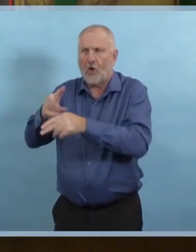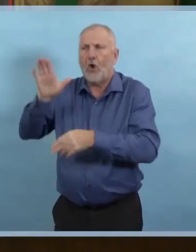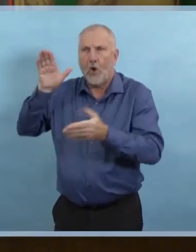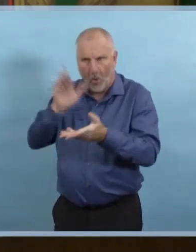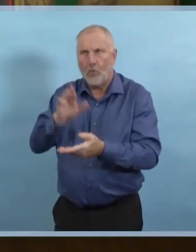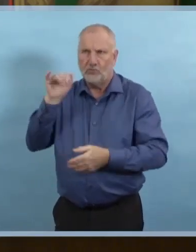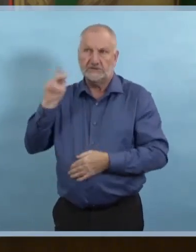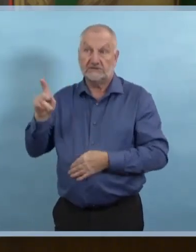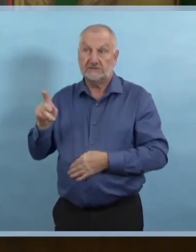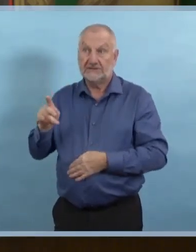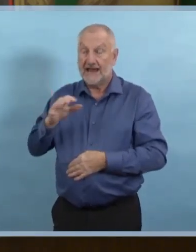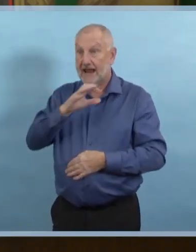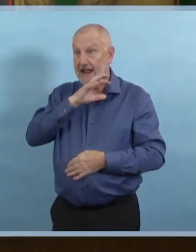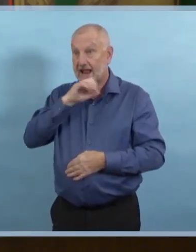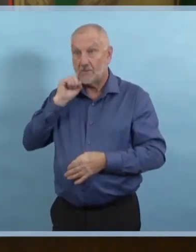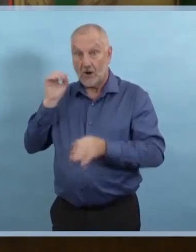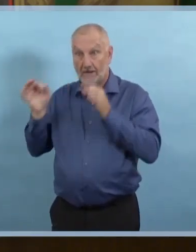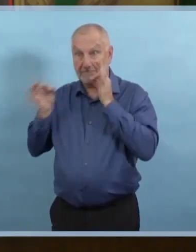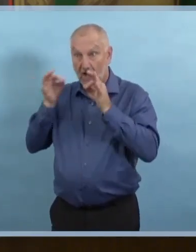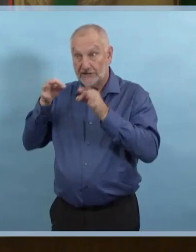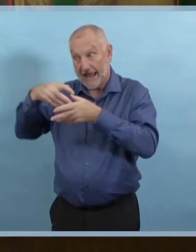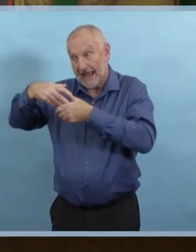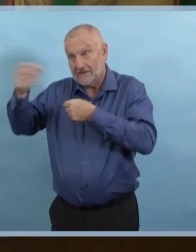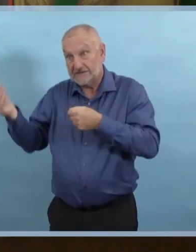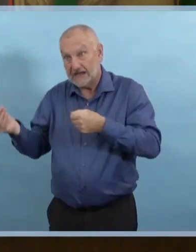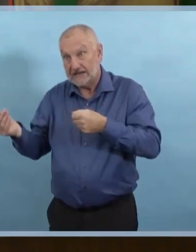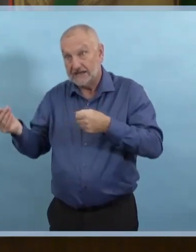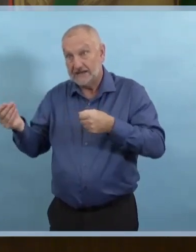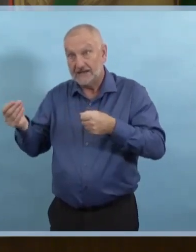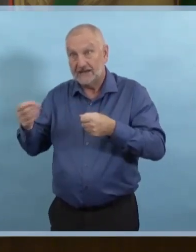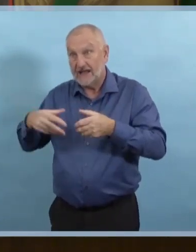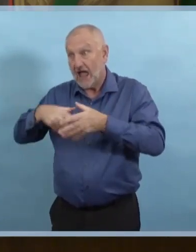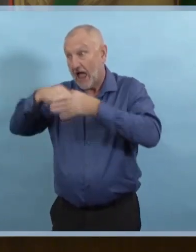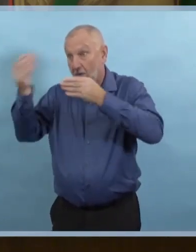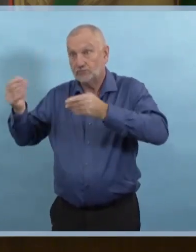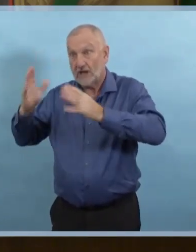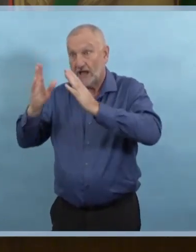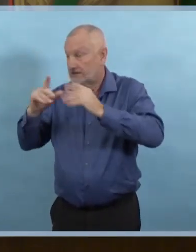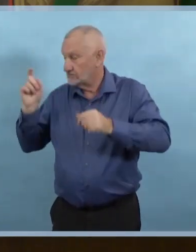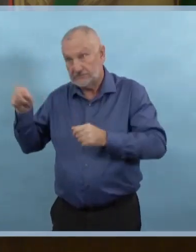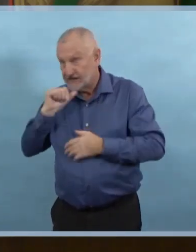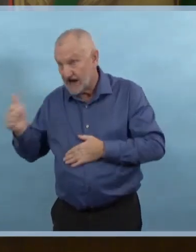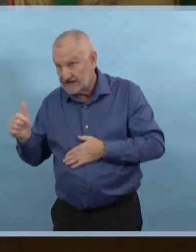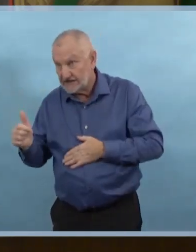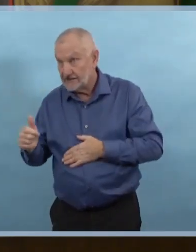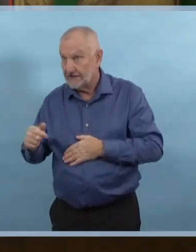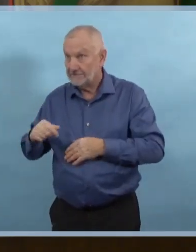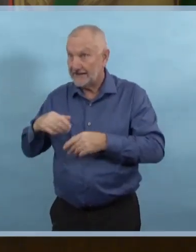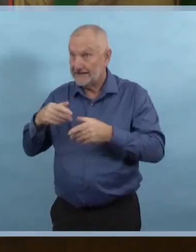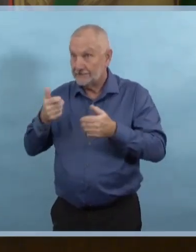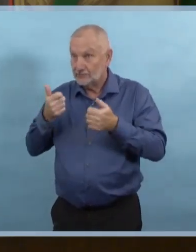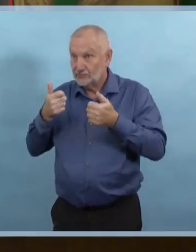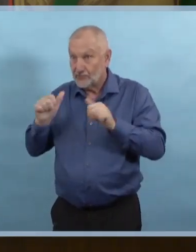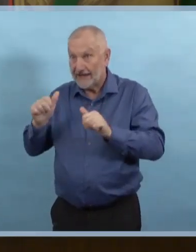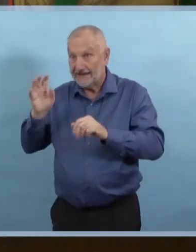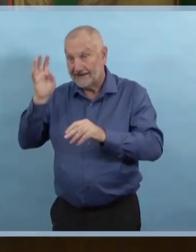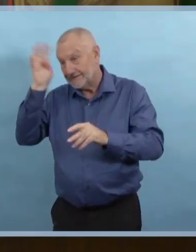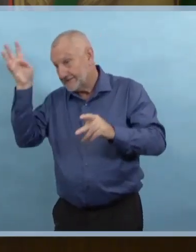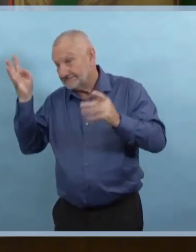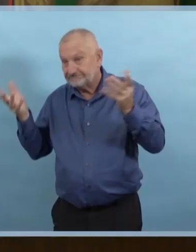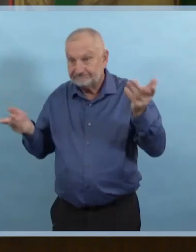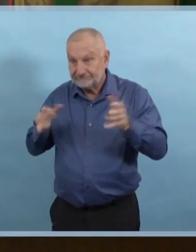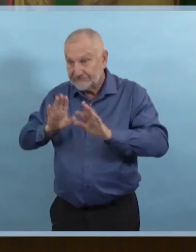de permettre aux enfants d'en profiter quand même. C'est un temps très difficile pour eux. Alors, il faut trouver des moyens de